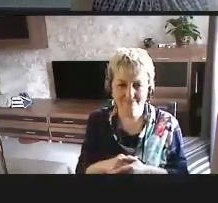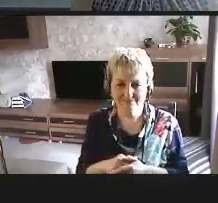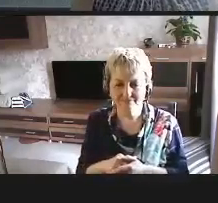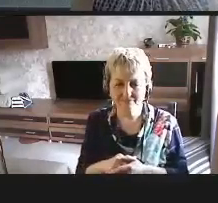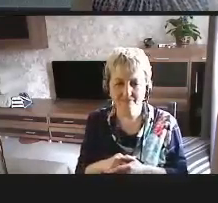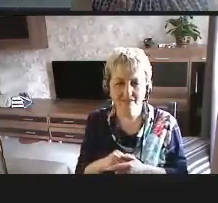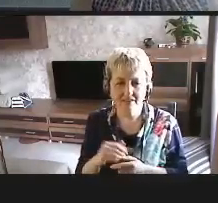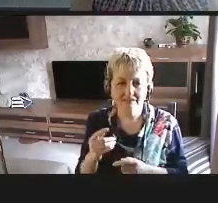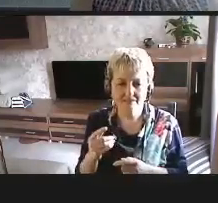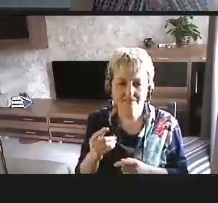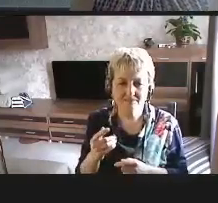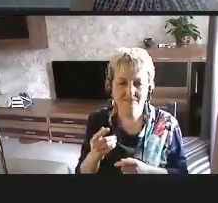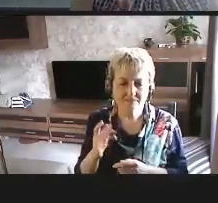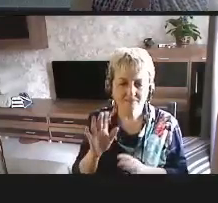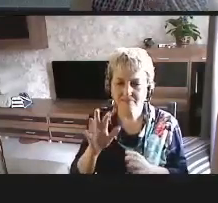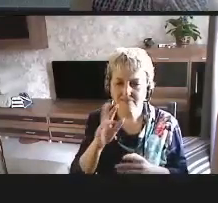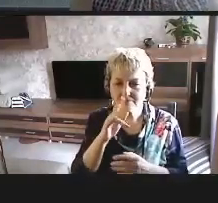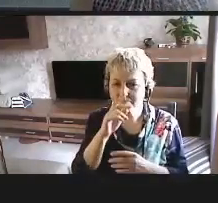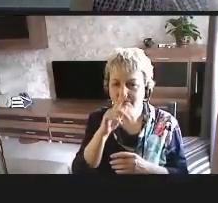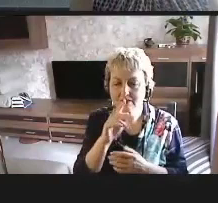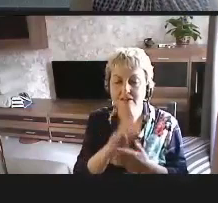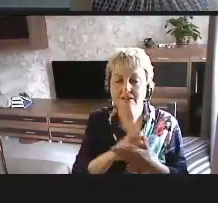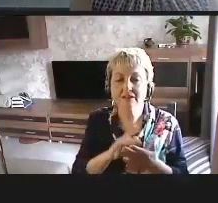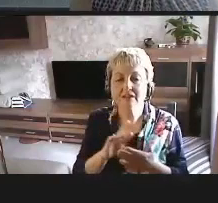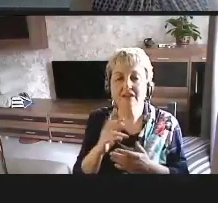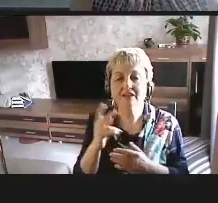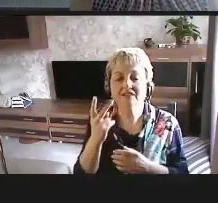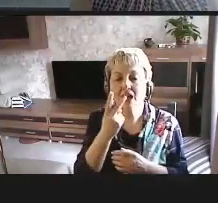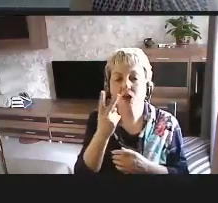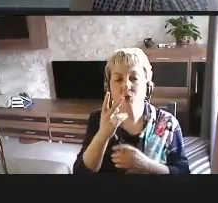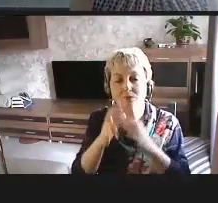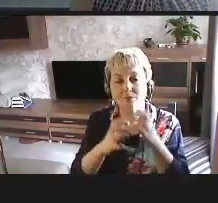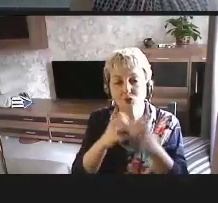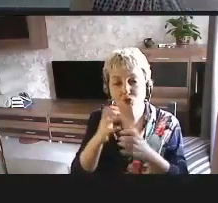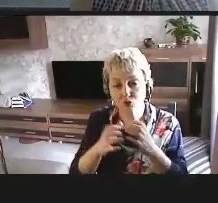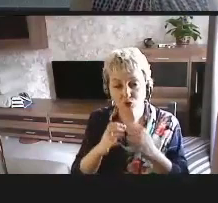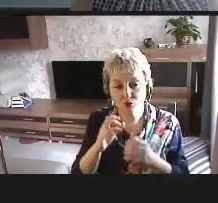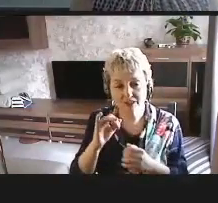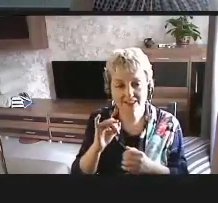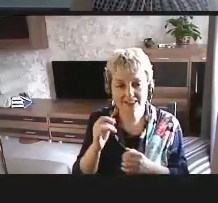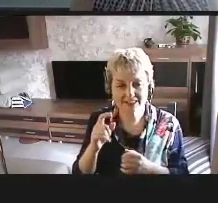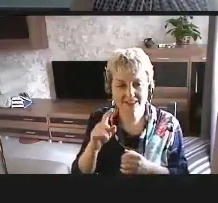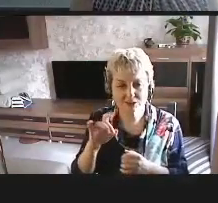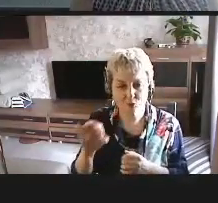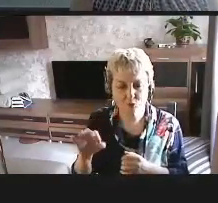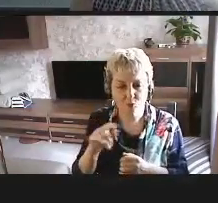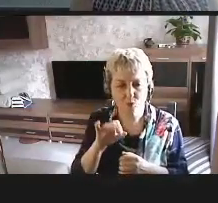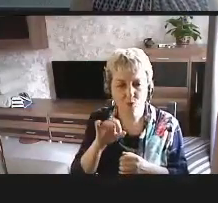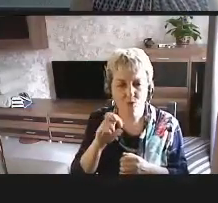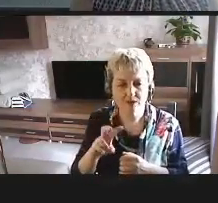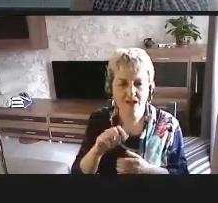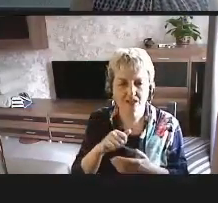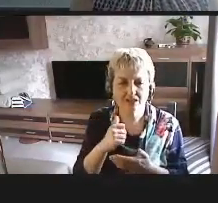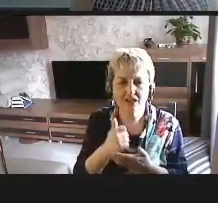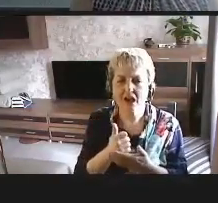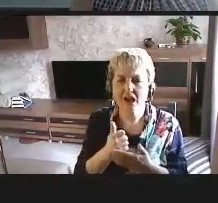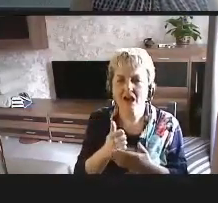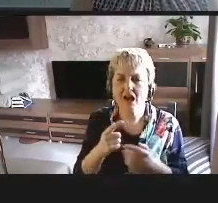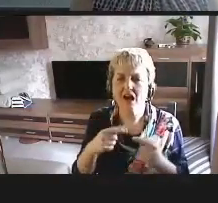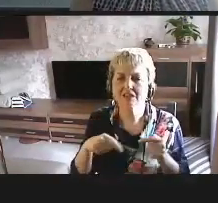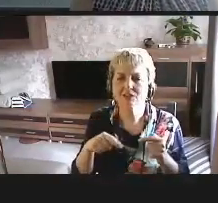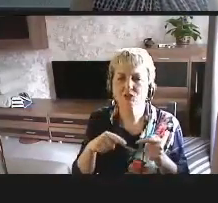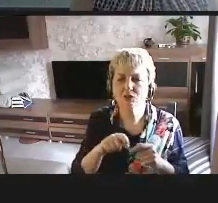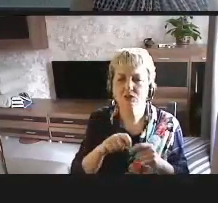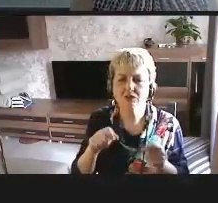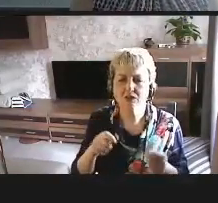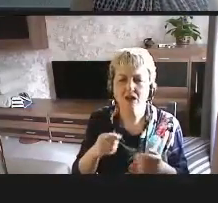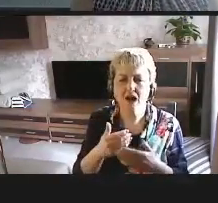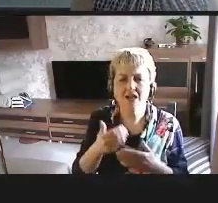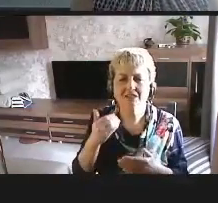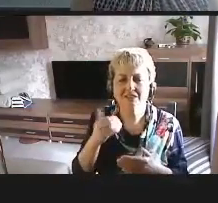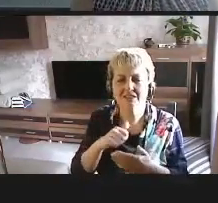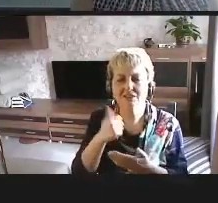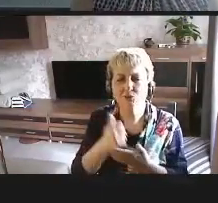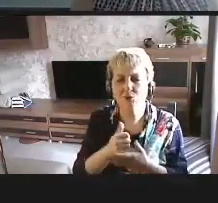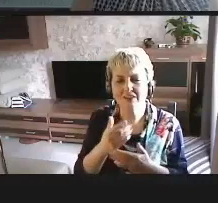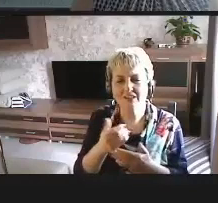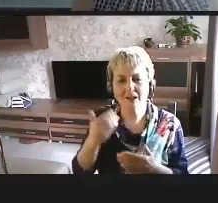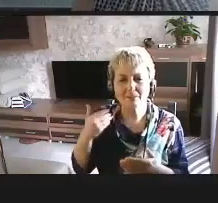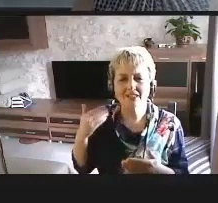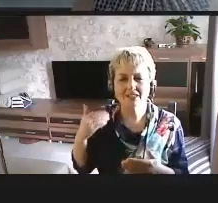ну, нет, извините, второй международный, ISO, но он был основан на предыдущей версии